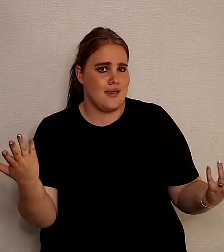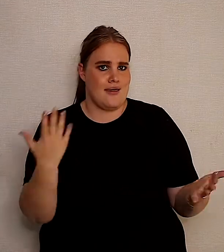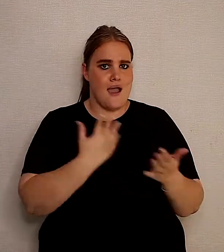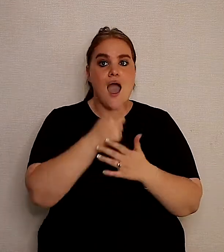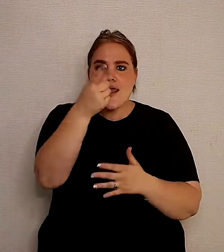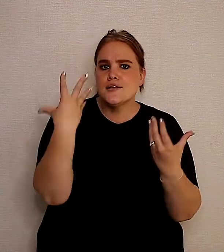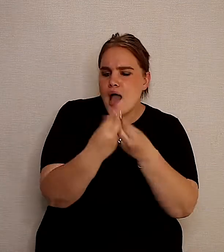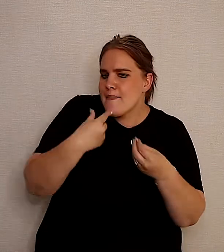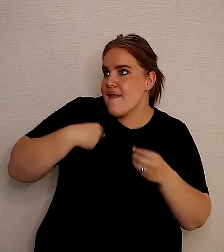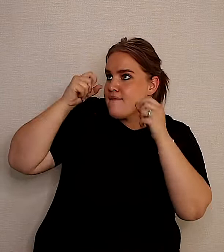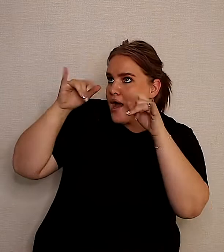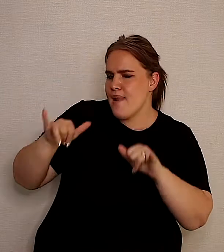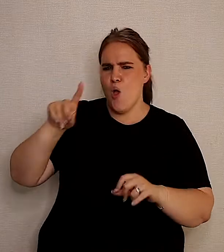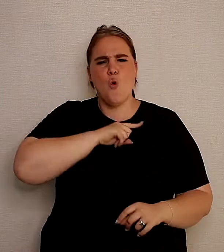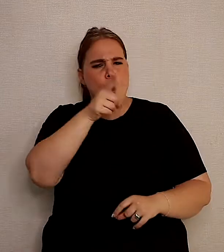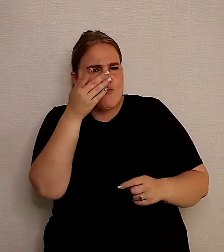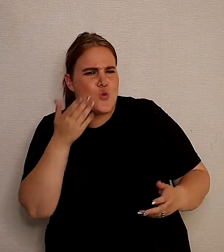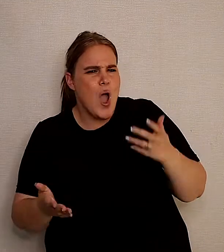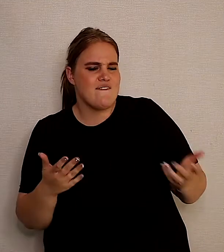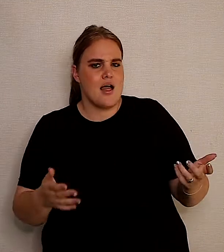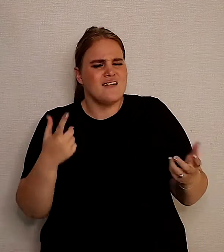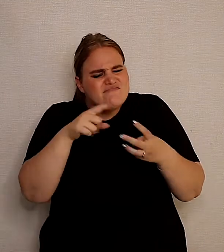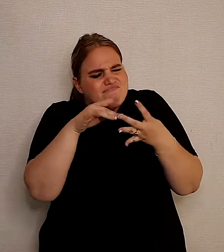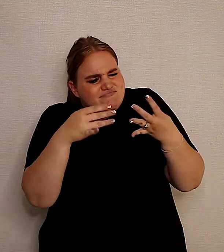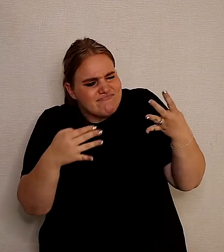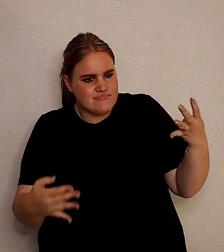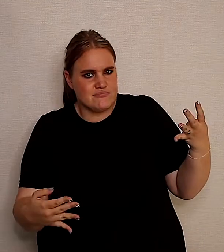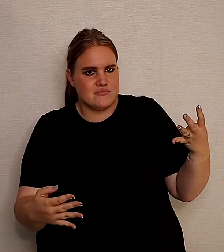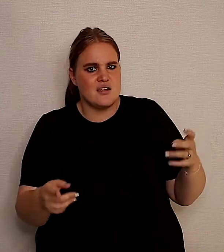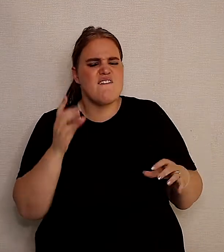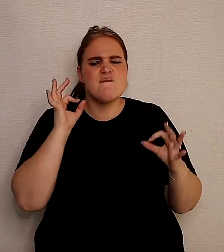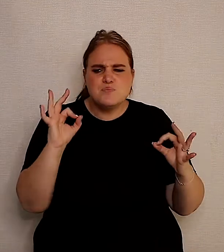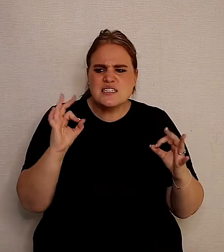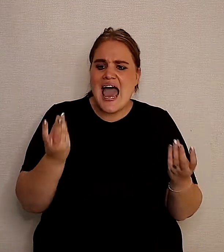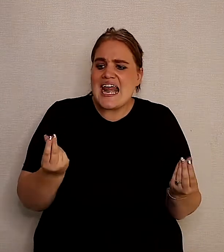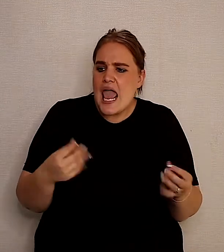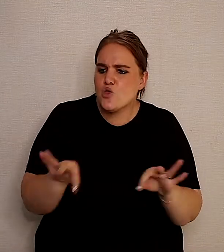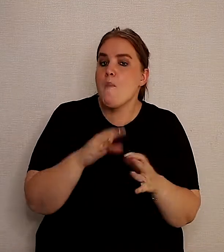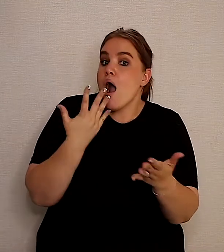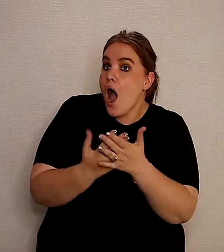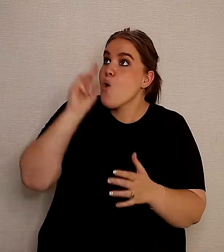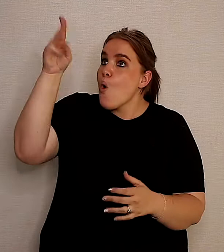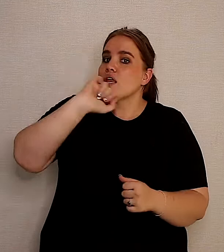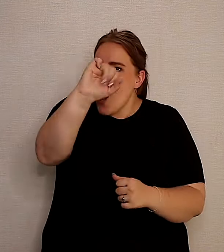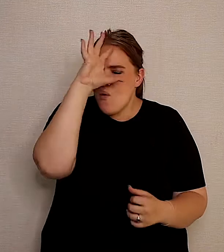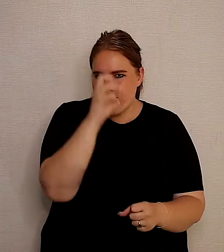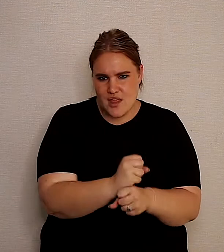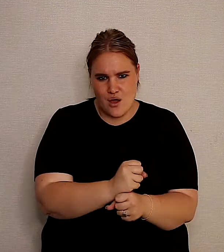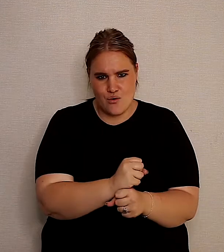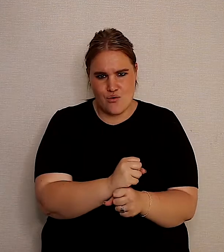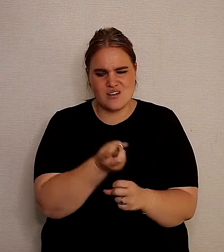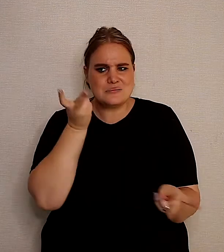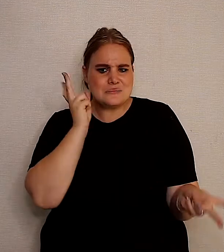jy al? Kan jy saam met my waak? Hoe kom begin jy twyfel? Daie type van dinge, wat is ware reikdom en kan ek jou vertrou met ware reikdom?